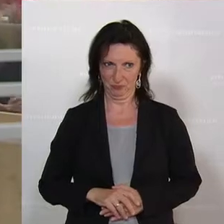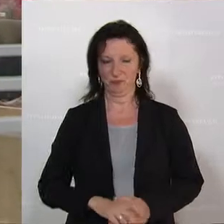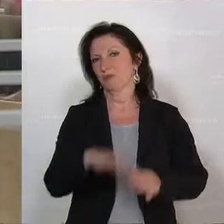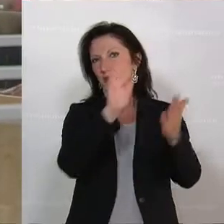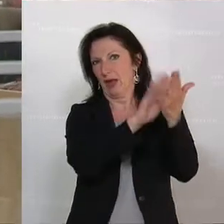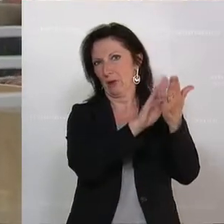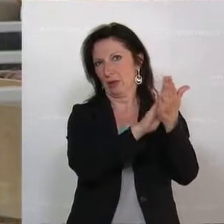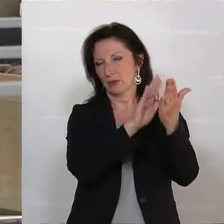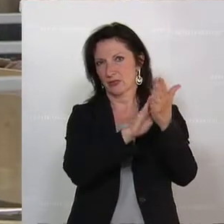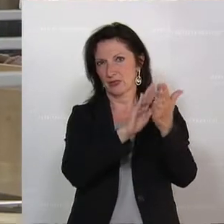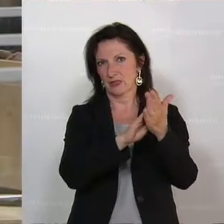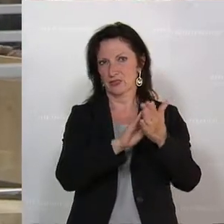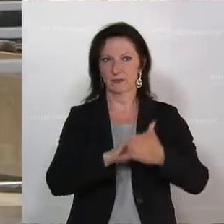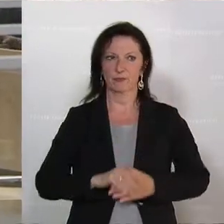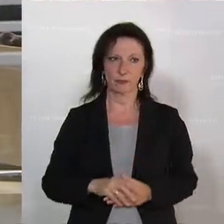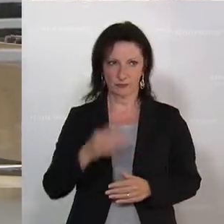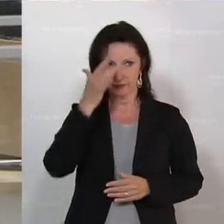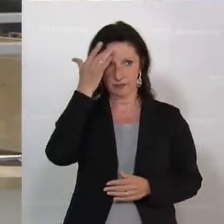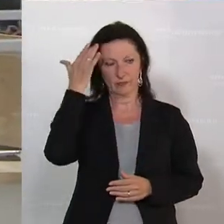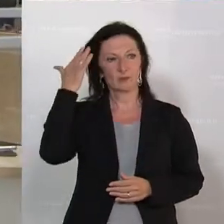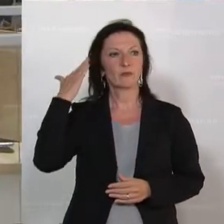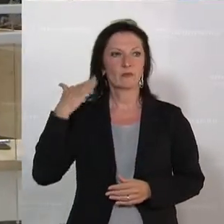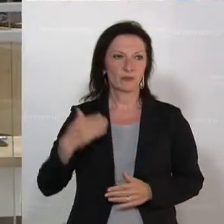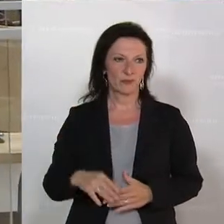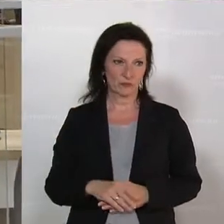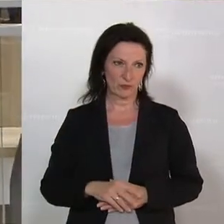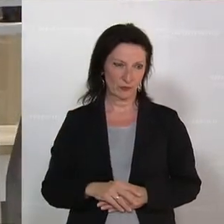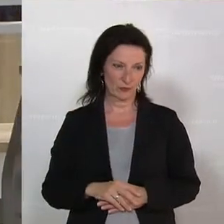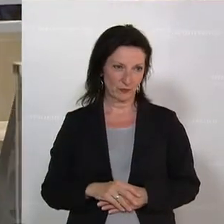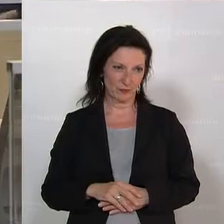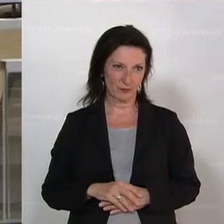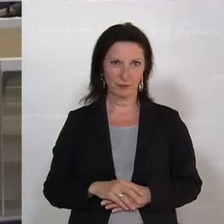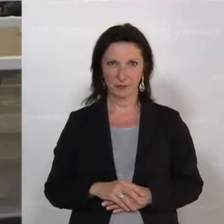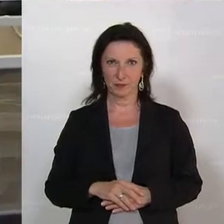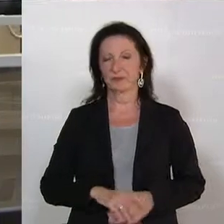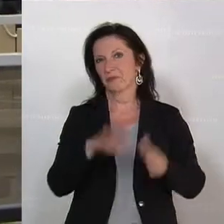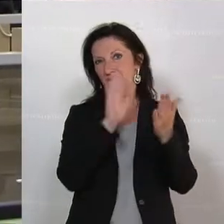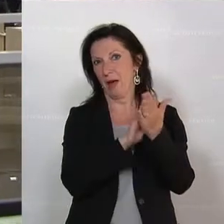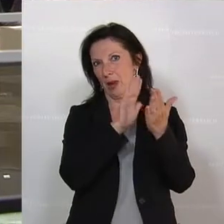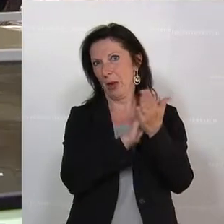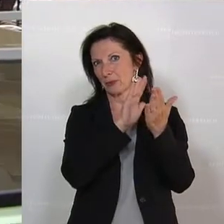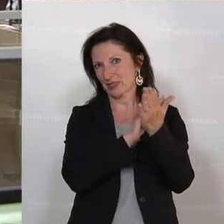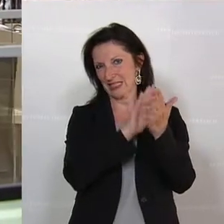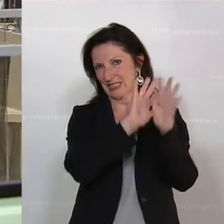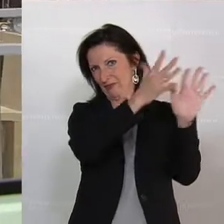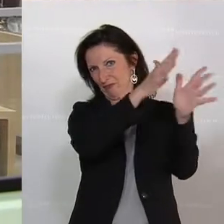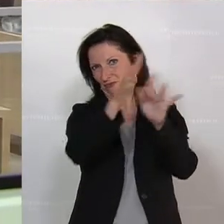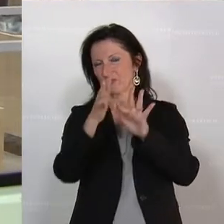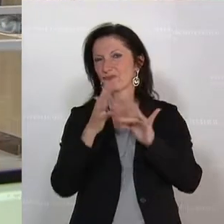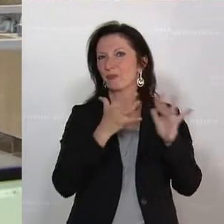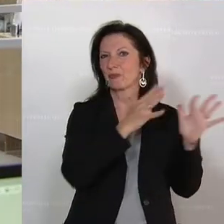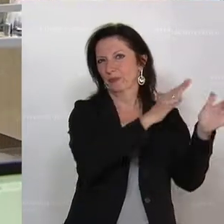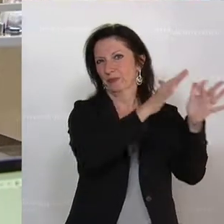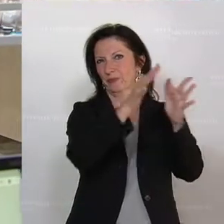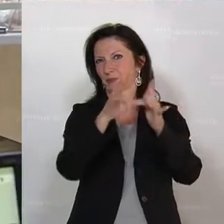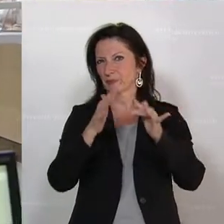Nächster Redner kommt von der ÖVP, es ist Andreas Hanger, hat ja Wolfgang Gerstl im Ibiza-U-Ausschuss als Vertreter der ÖVP